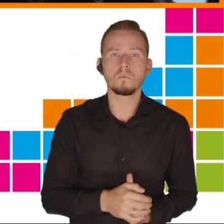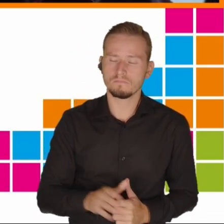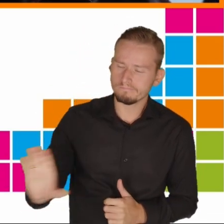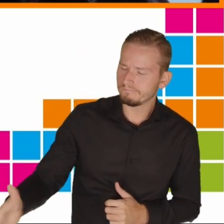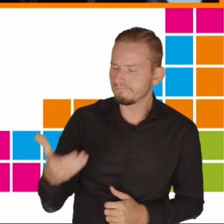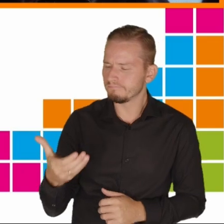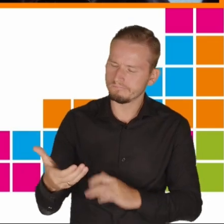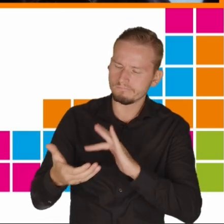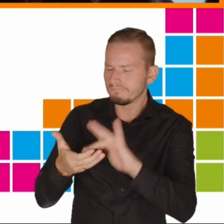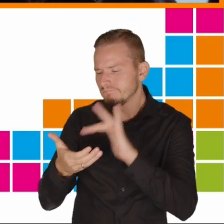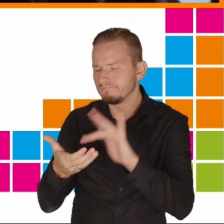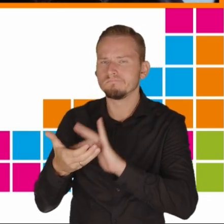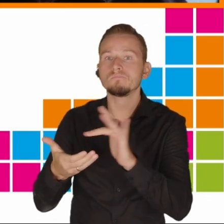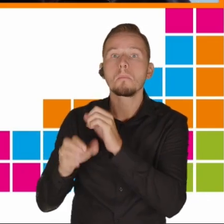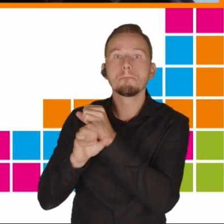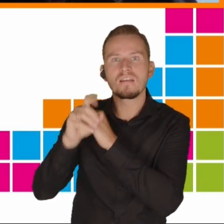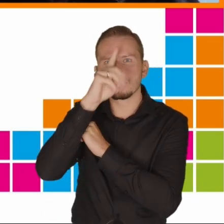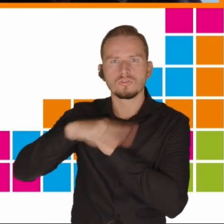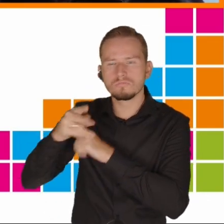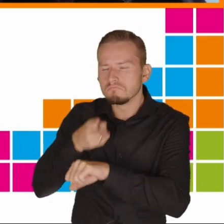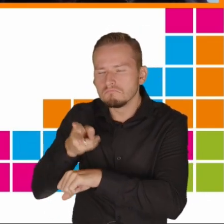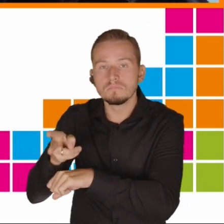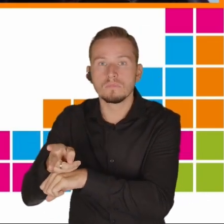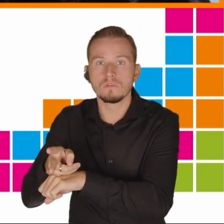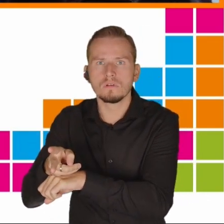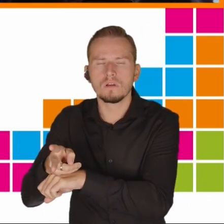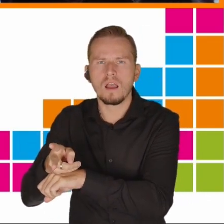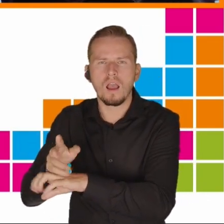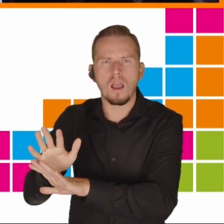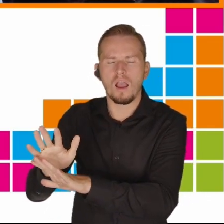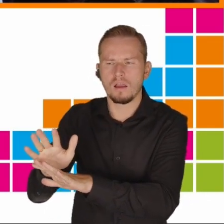społecześciowe, ale co powoduje ten kryzys, ten smutek,